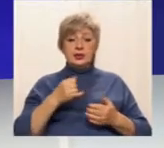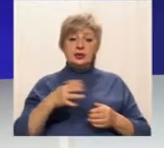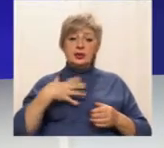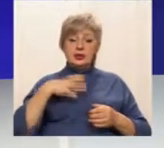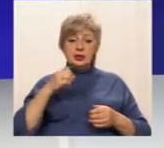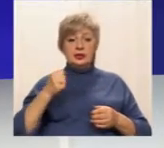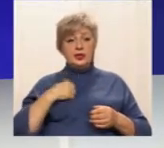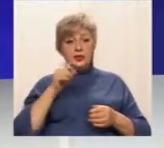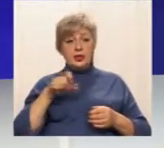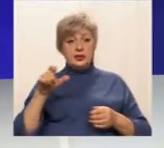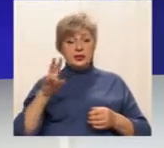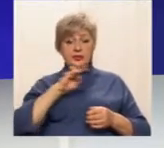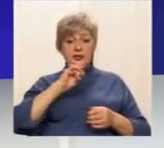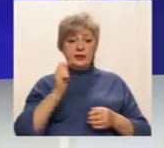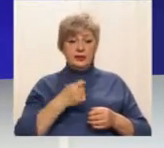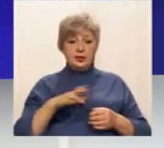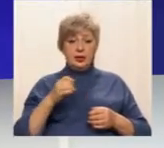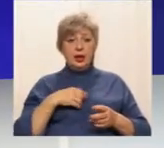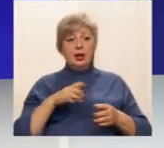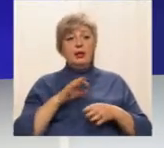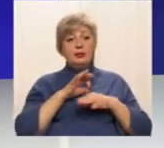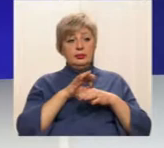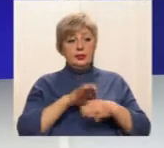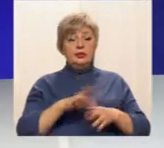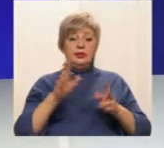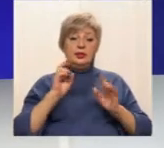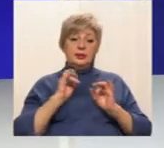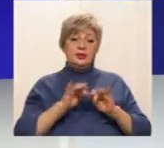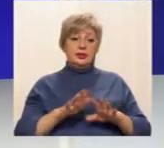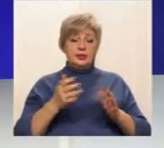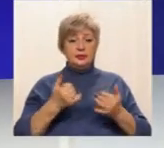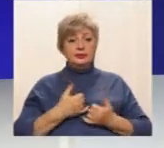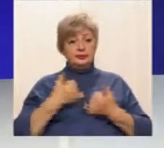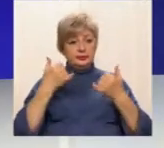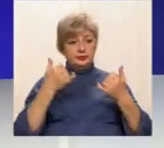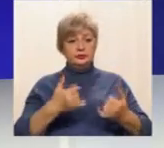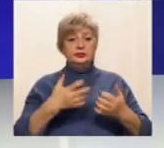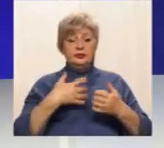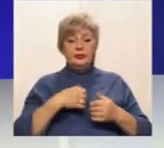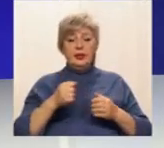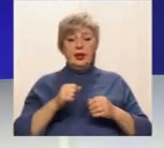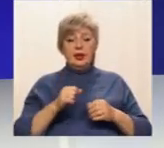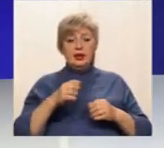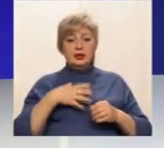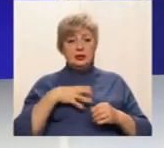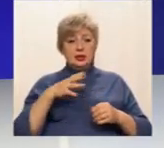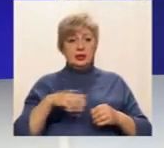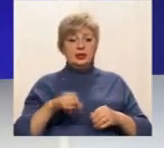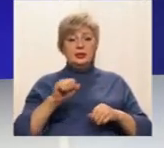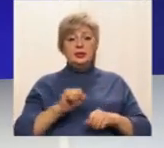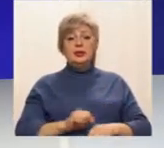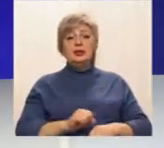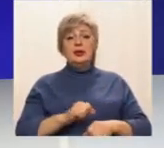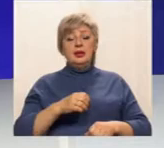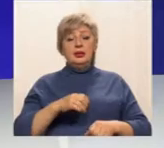провели зустріч з їхніми родичами. Захід провели з нагоди вшанування подвигу учасників Революції Гідності. На нього запросили